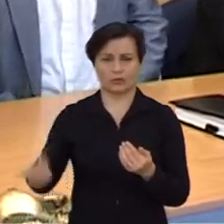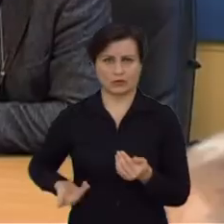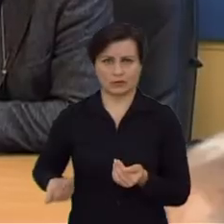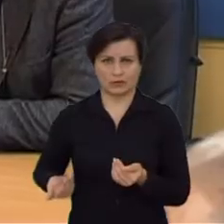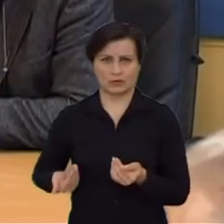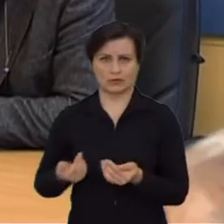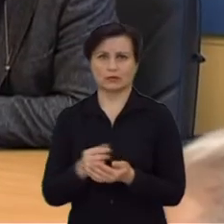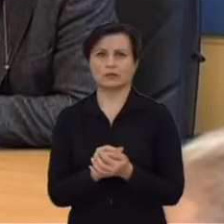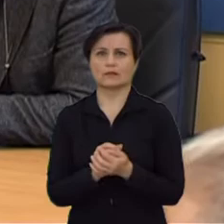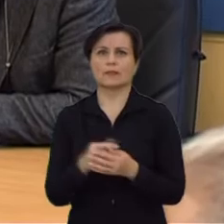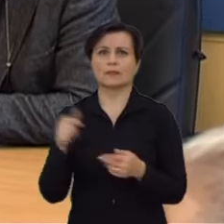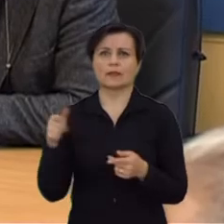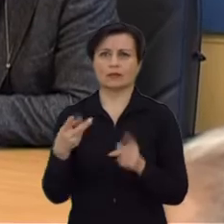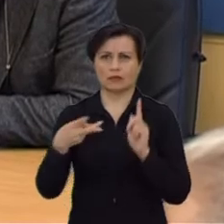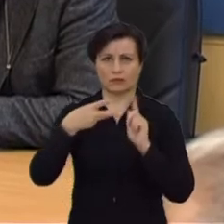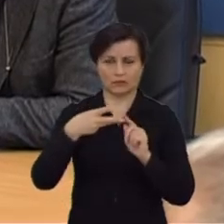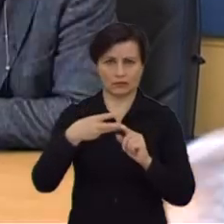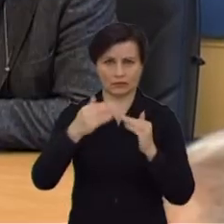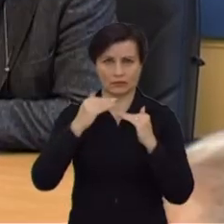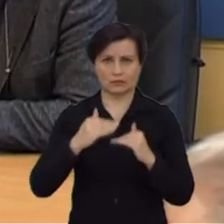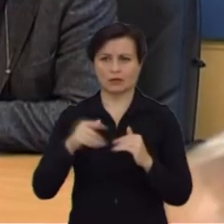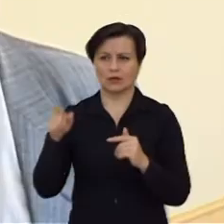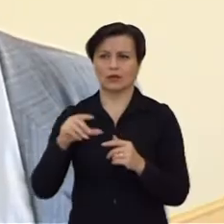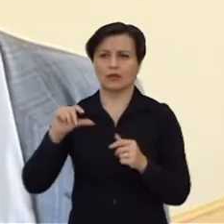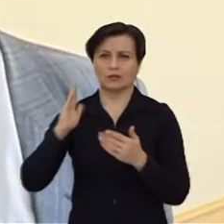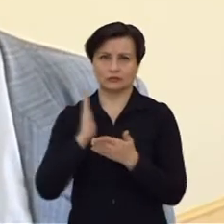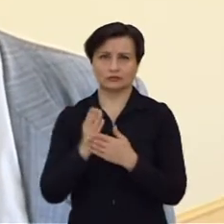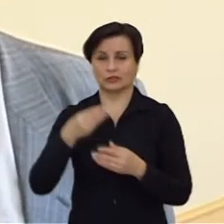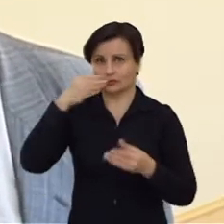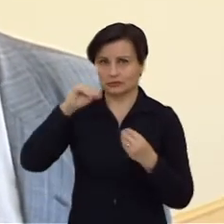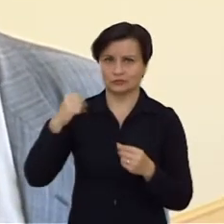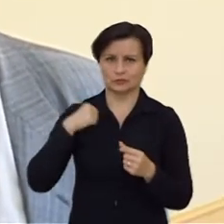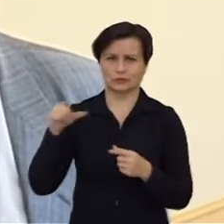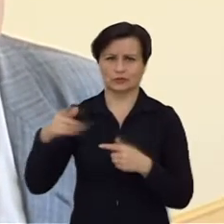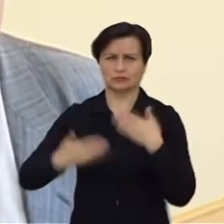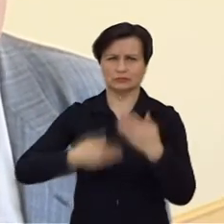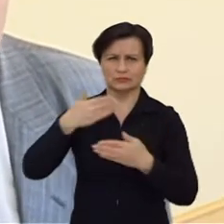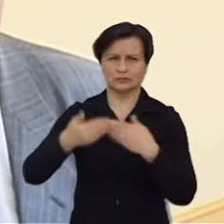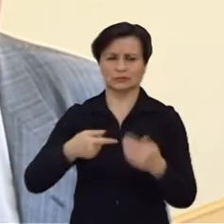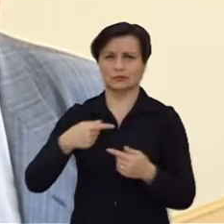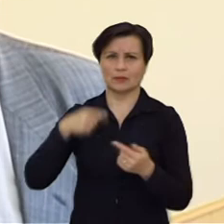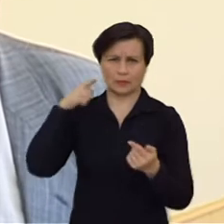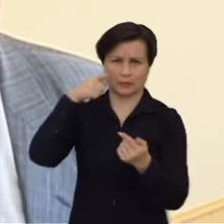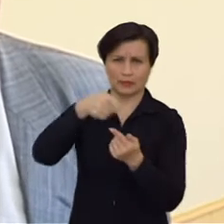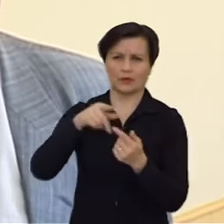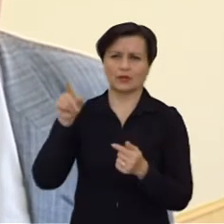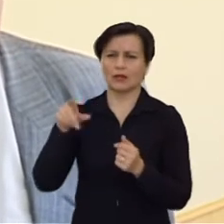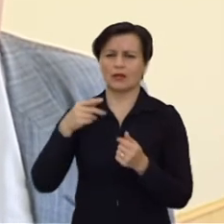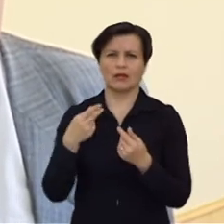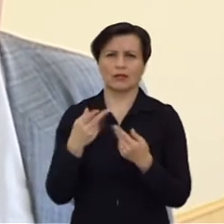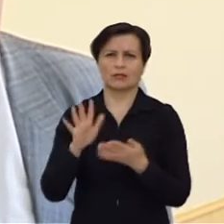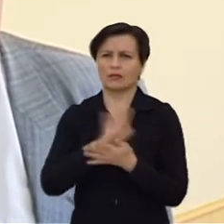Trečias dalykas yra žmonės, kurie iš tikrųjų visą laiką yra optimistai, stengiasi eiti į priekį. Tai niekada gyvenime negalvoja,